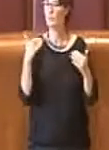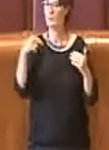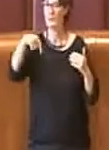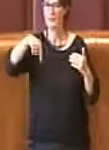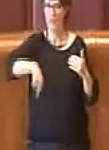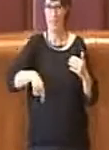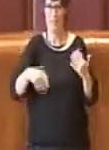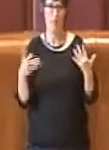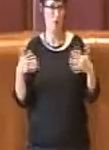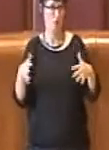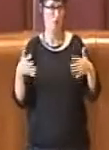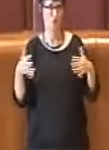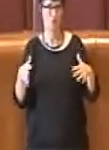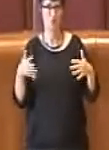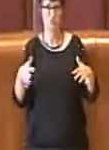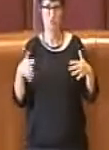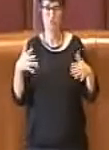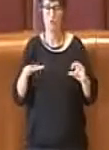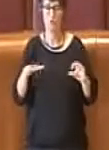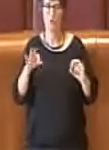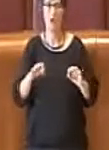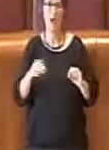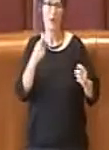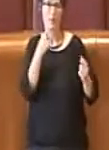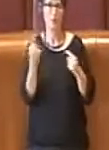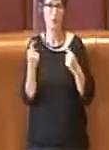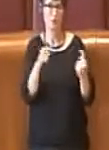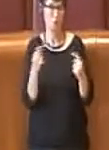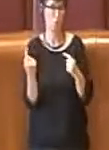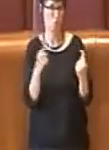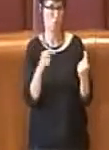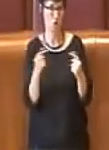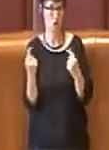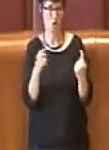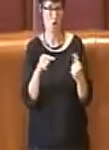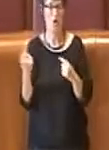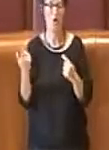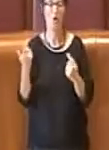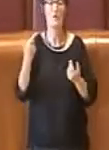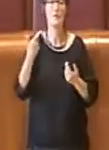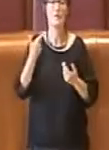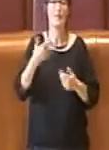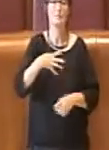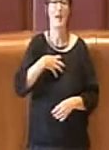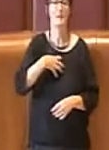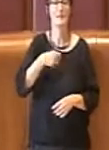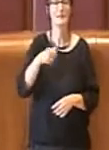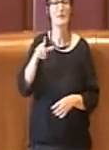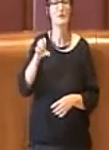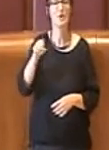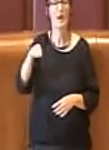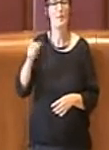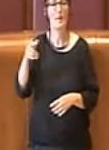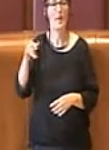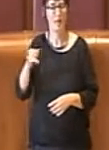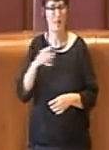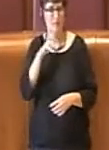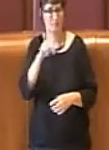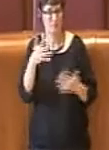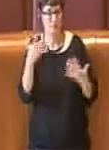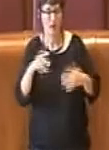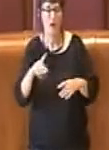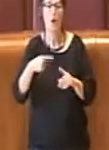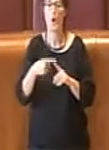durante la discussione, l'illustrazione dell'assessore Lemmetti e i primi interventi dei